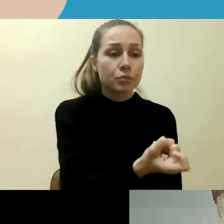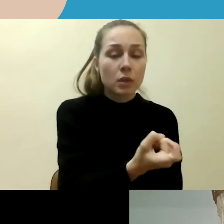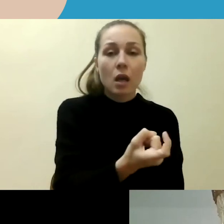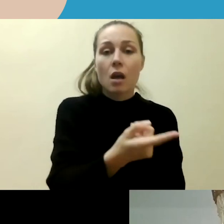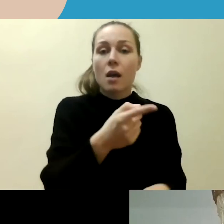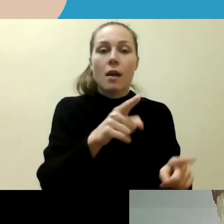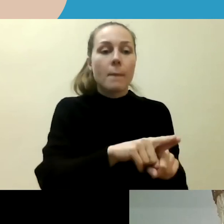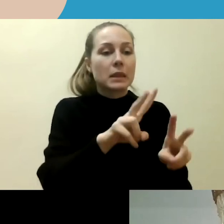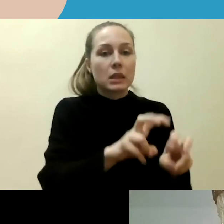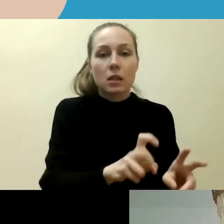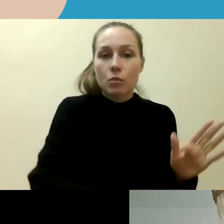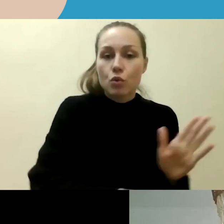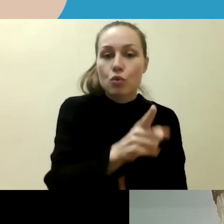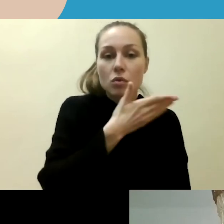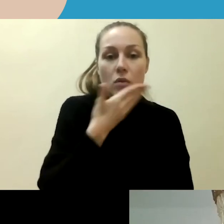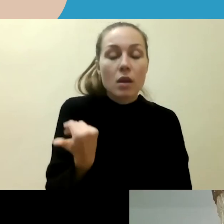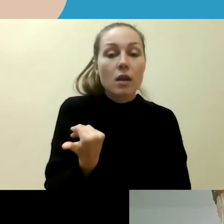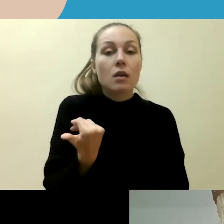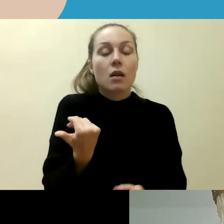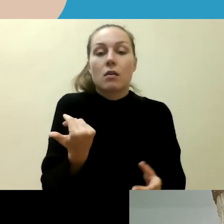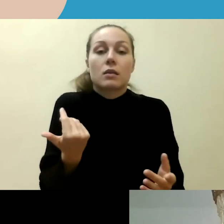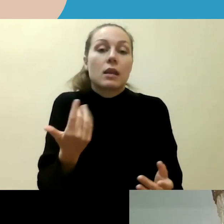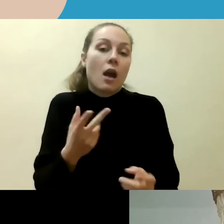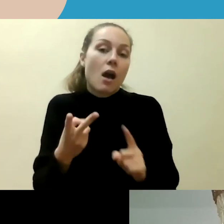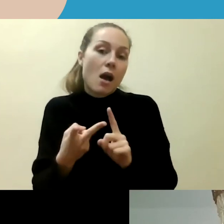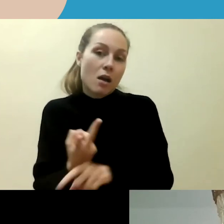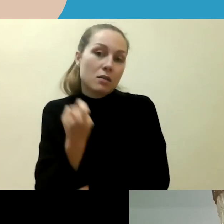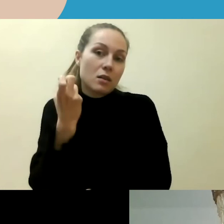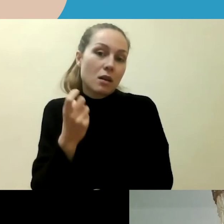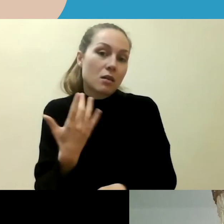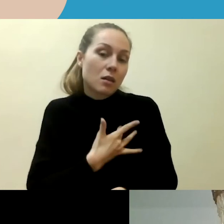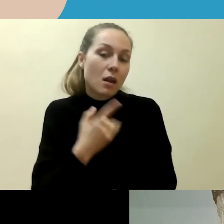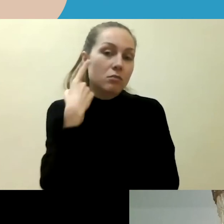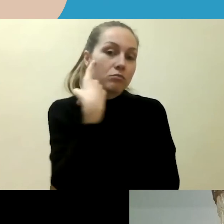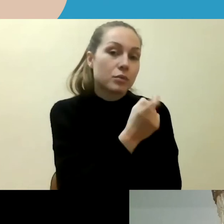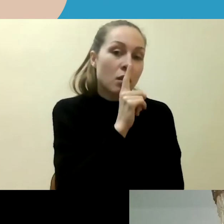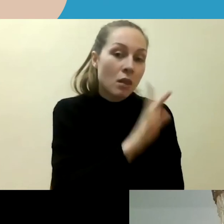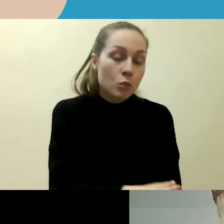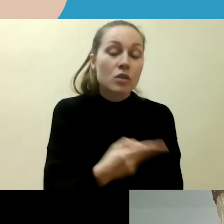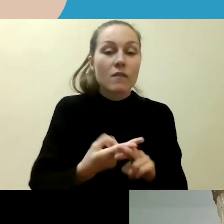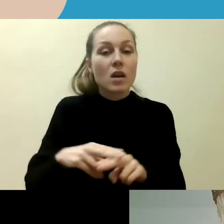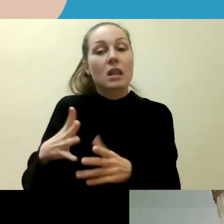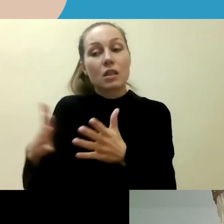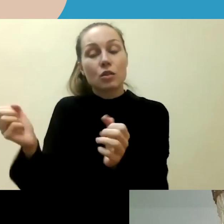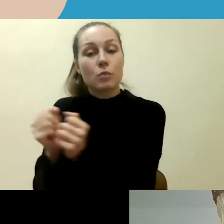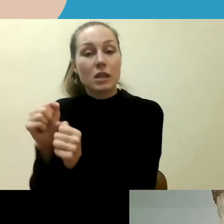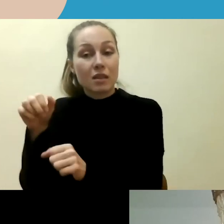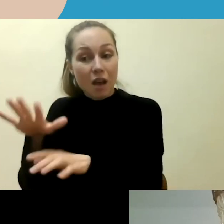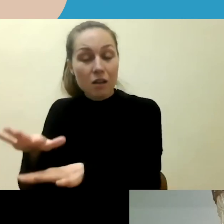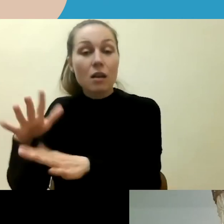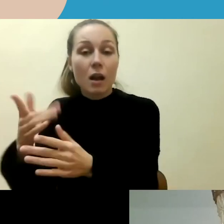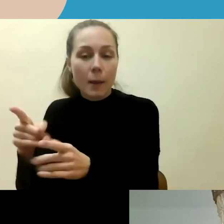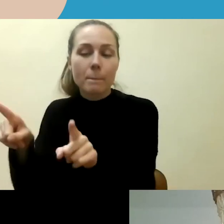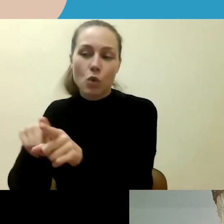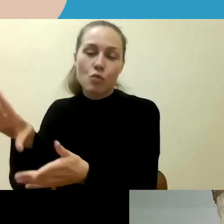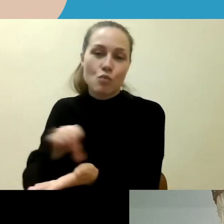nesimato, kitą kartą jau galbūt ir nepranešti tai kamerėtų perkelti iš jungtinės karalystas, kad kažkur tie pranešimai